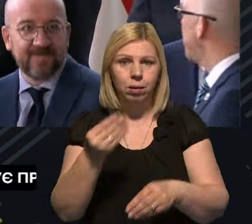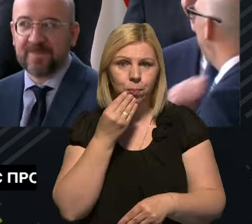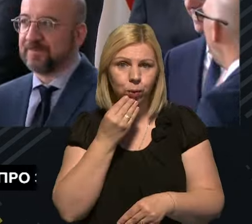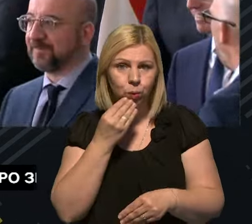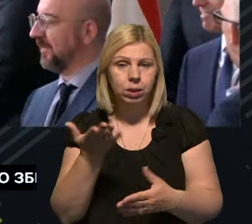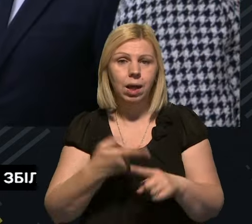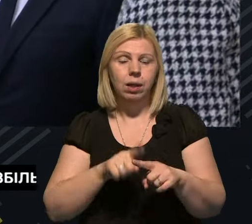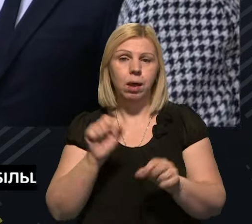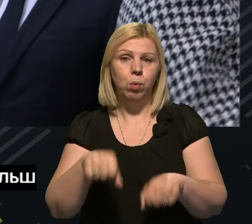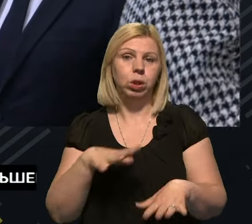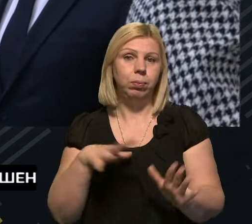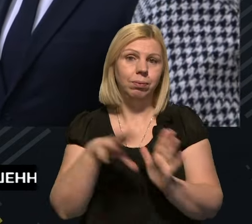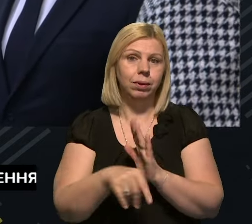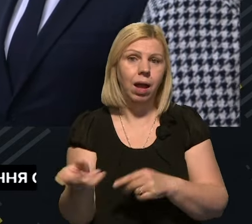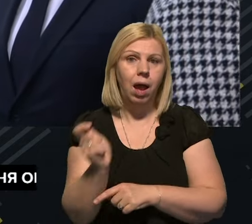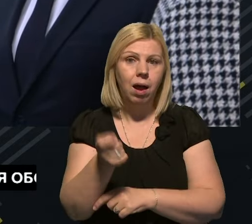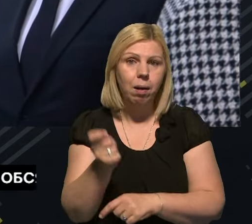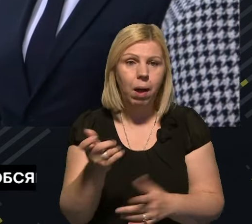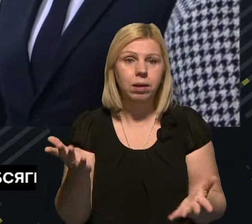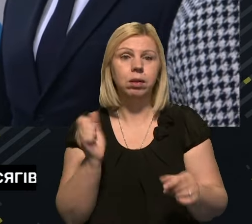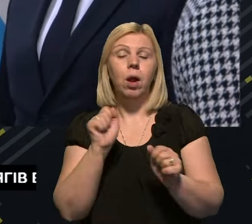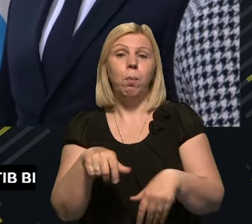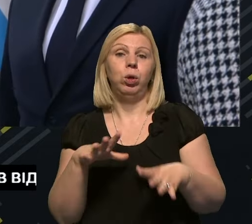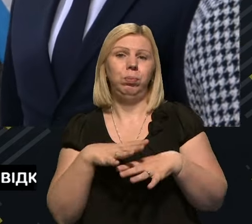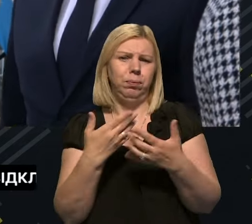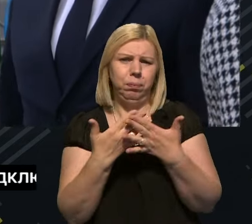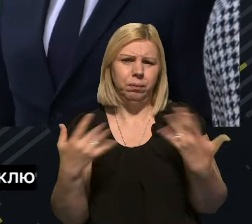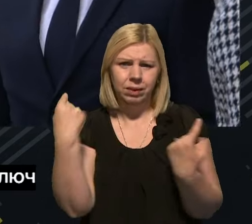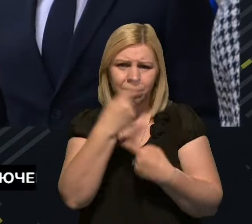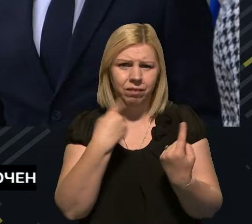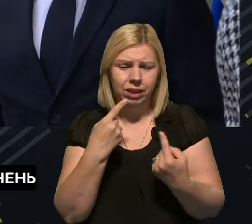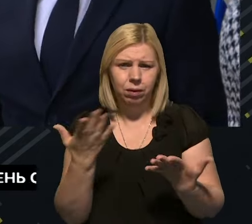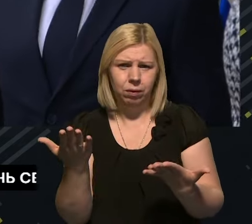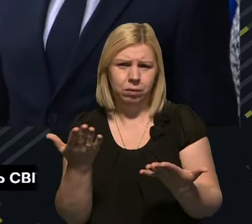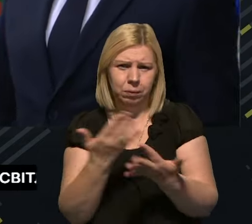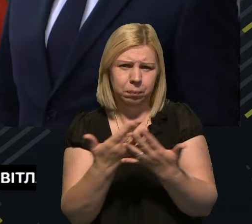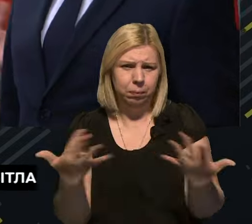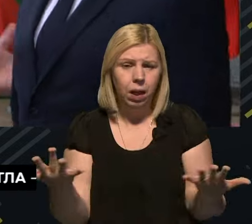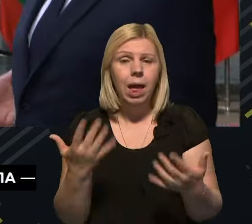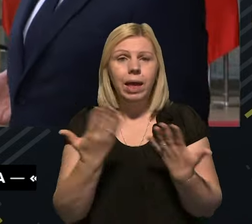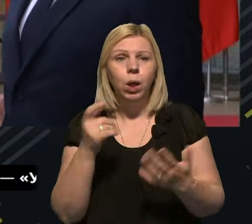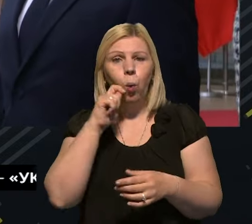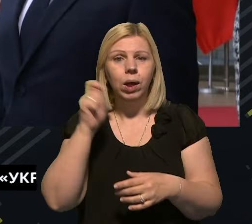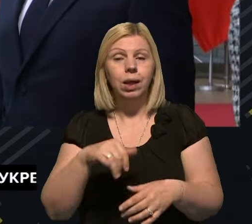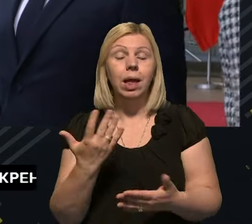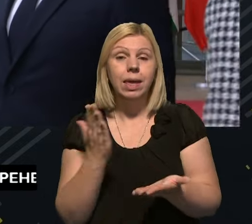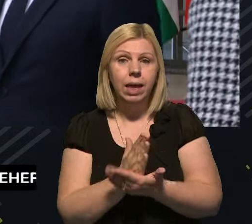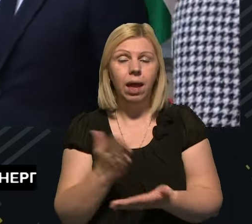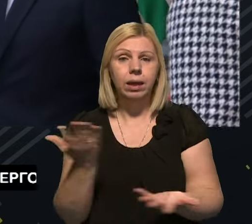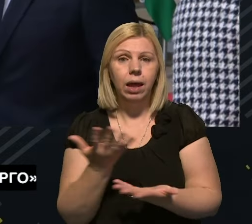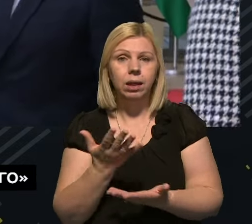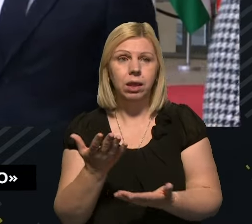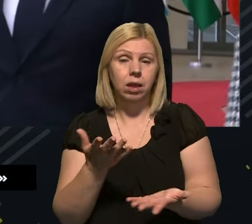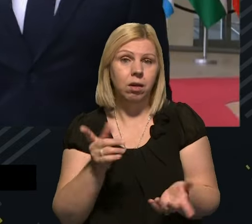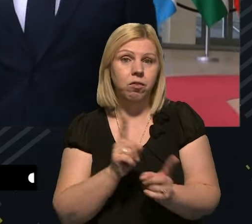можливо, це стосуватимеся також рибальства, можливо, ще інших видів промисловості, які в Україні є і які, в